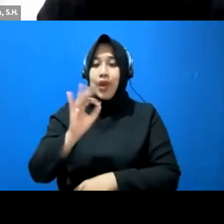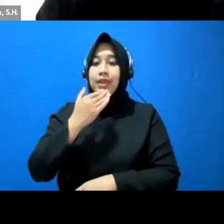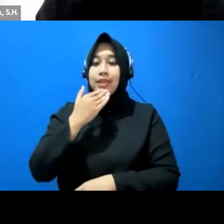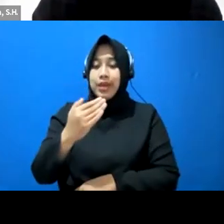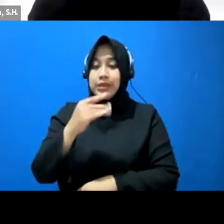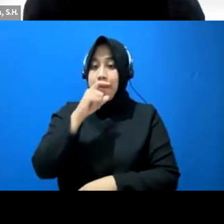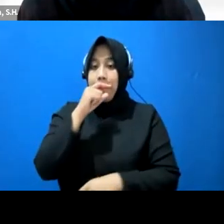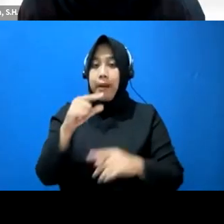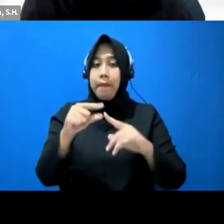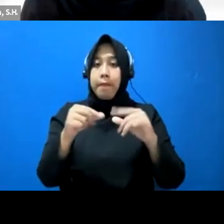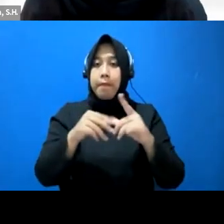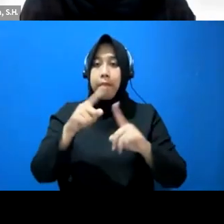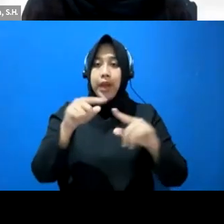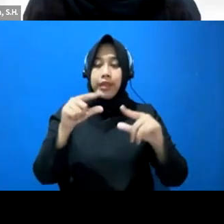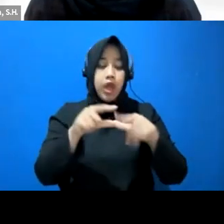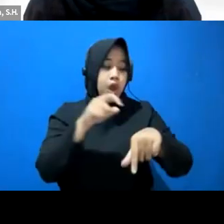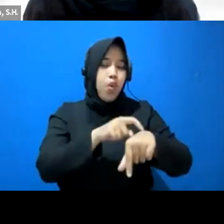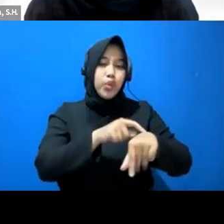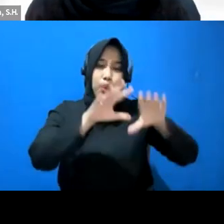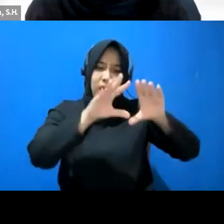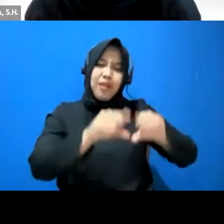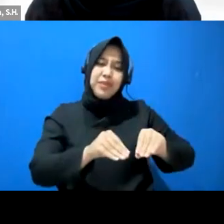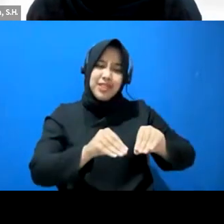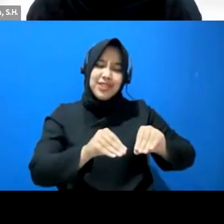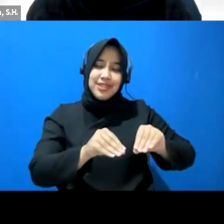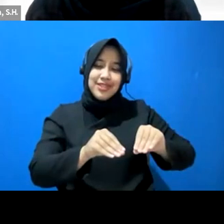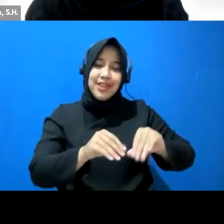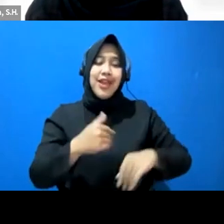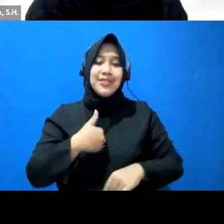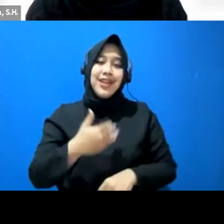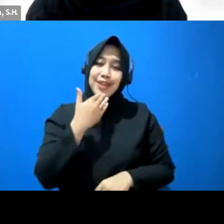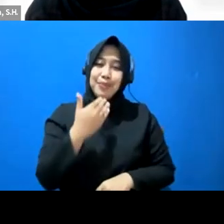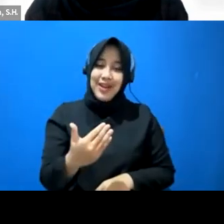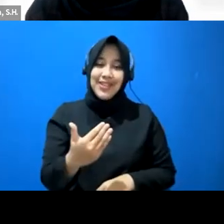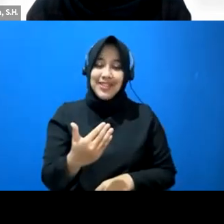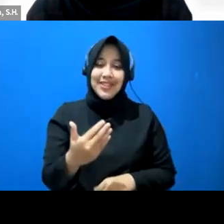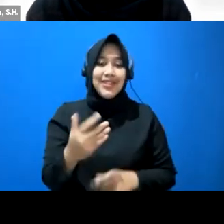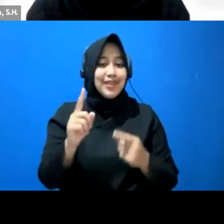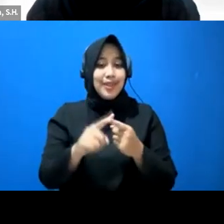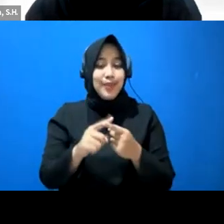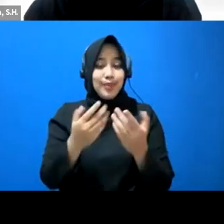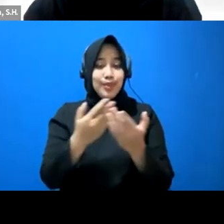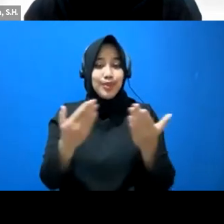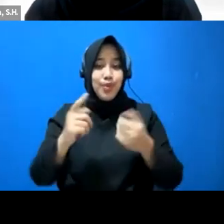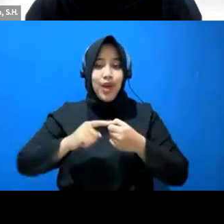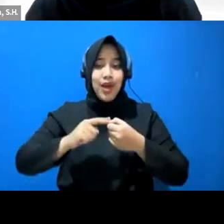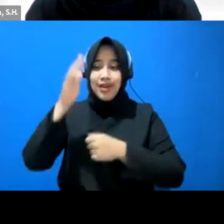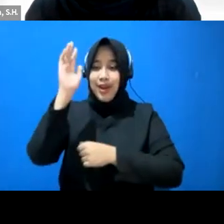yang mengingat waktu yang sudah habis tidak terasa saya ucapkan terima kasih sekali lagi kepada para narasumber